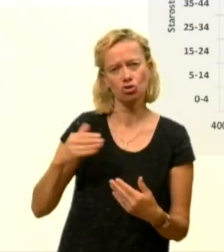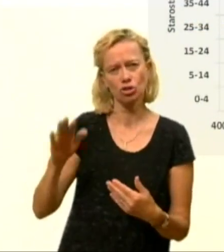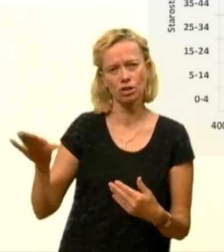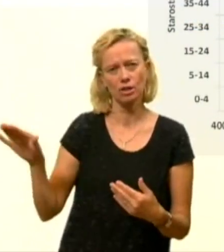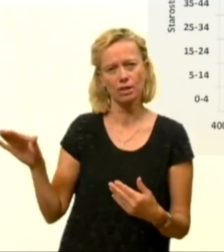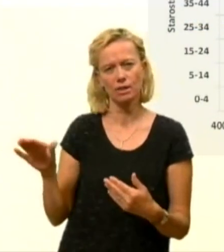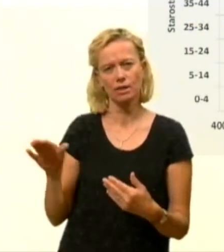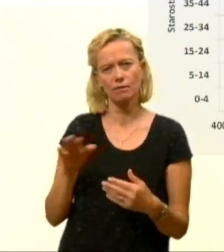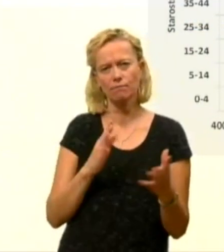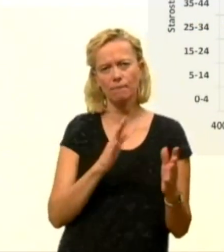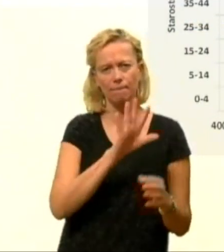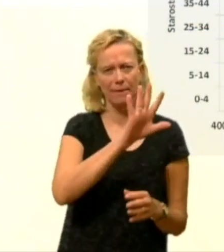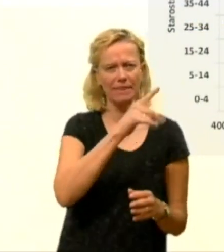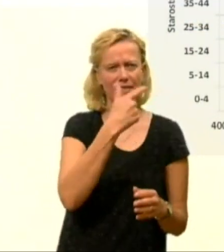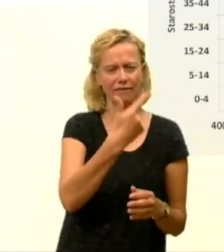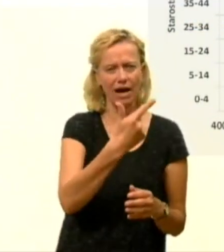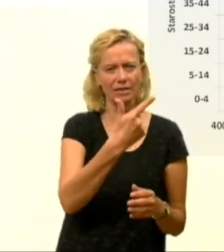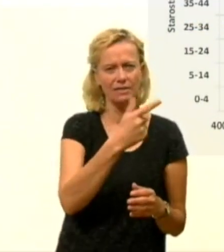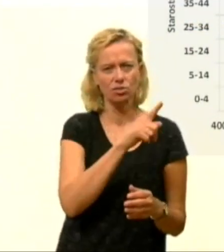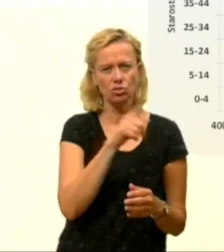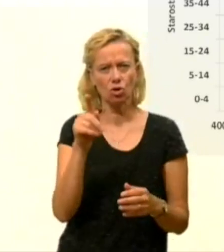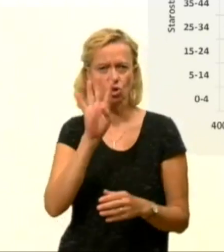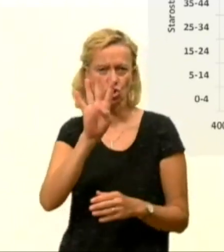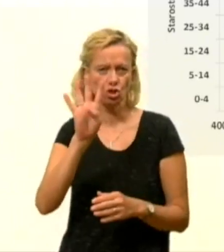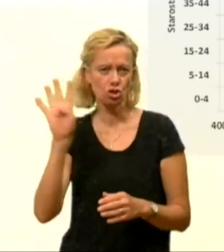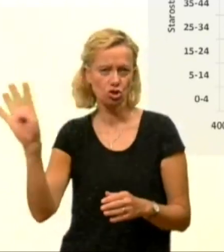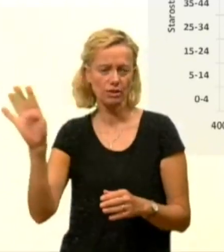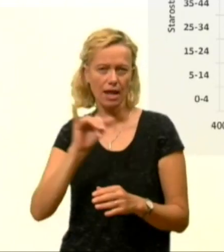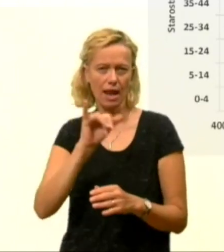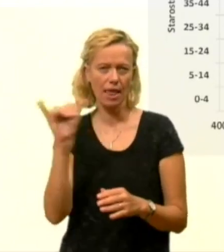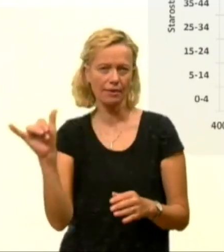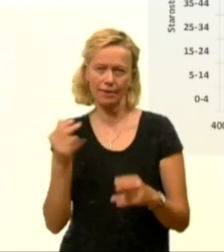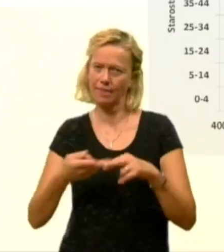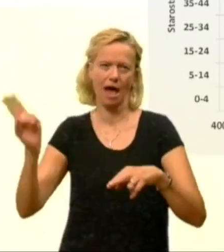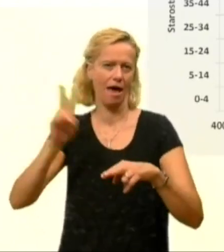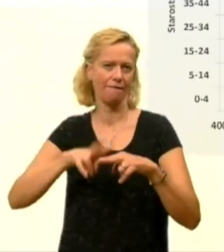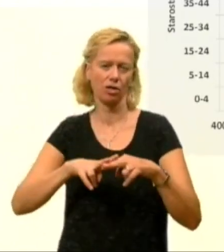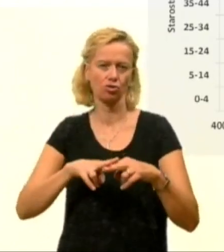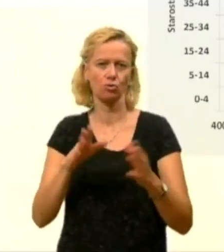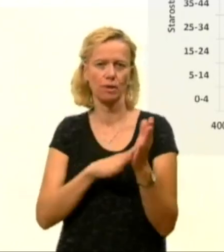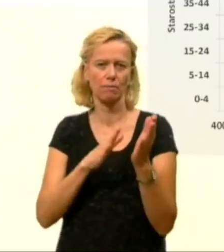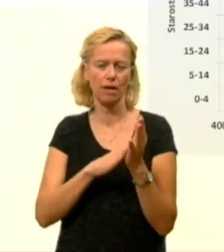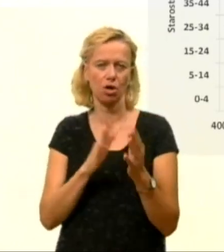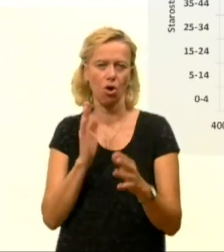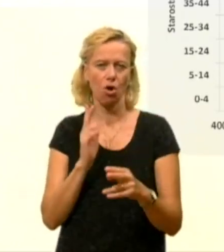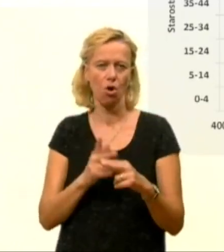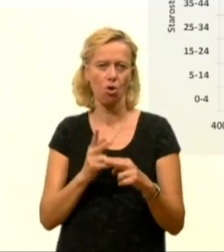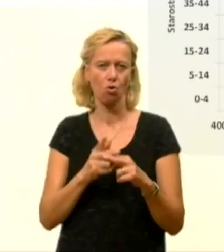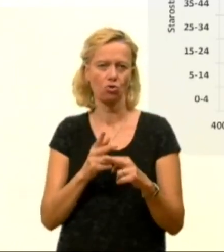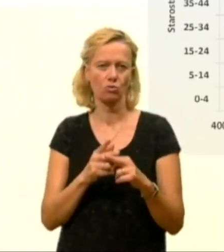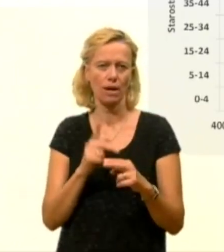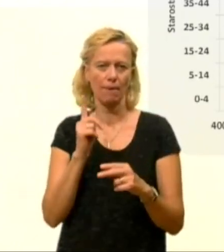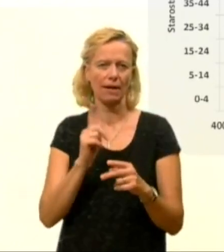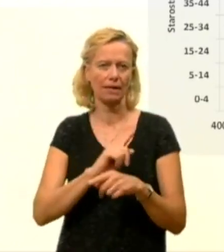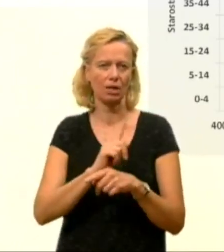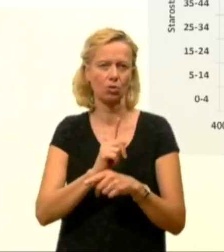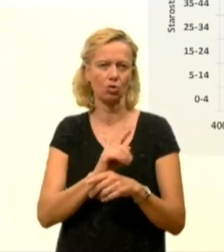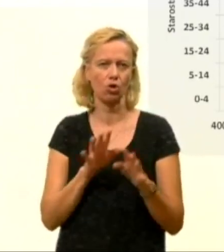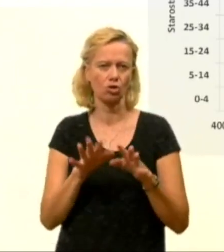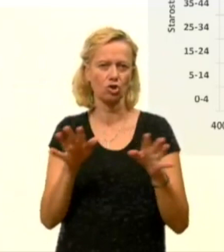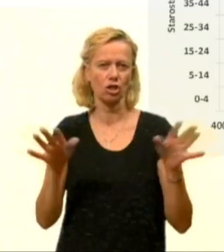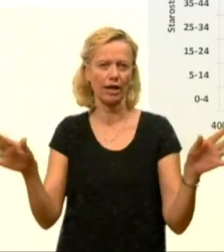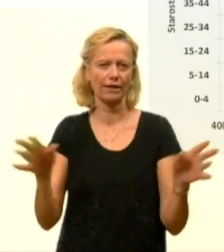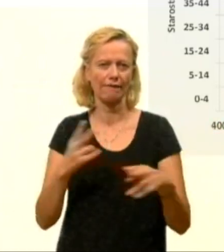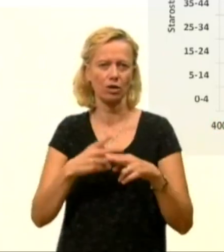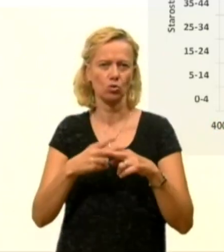od 25 do 44 let je tam največ primir okužbe, ampak seveda trenutno je širenje virusa